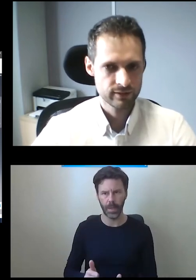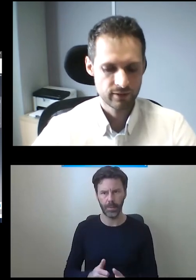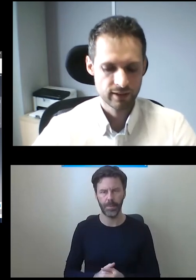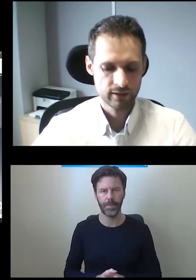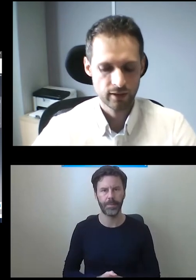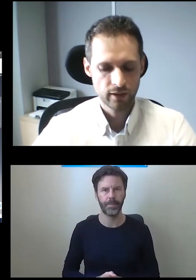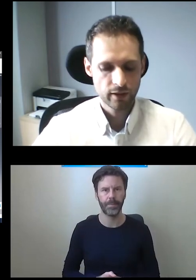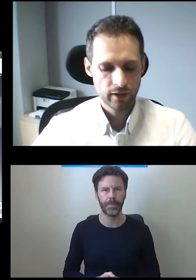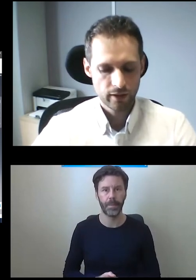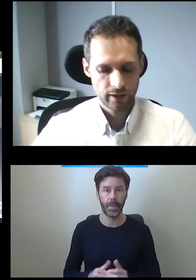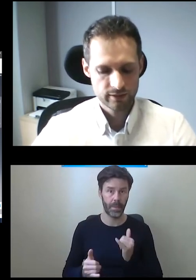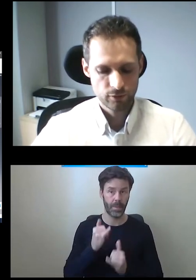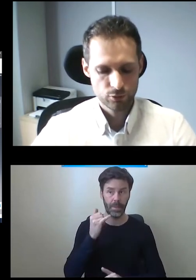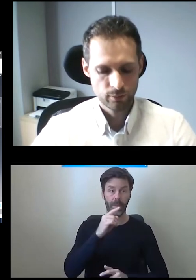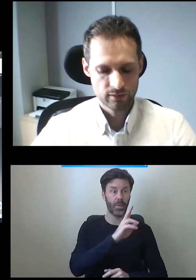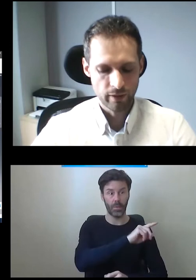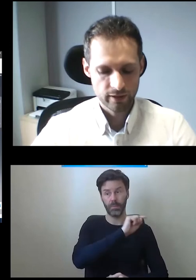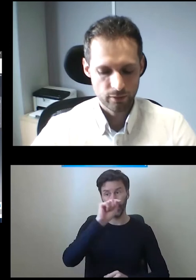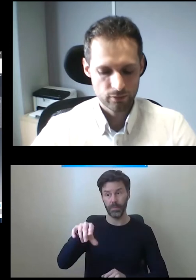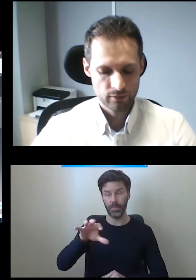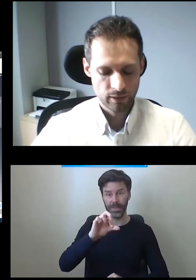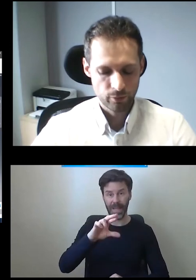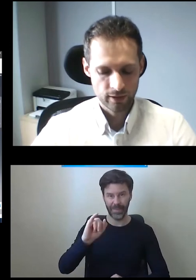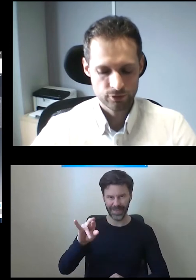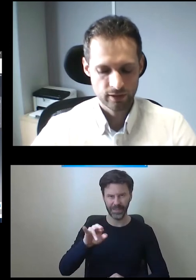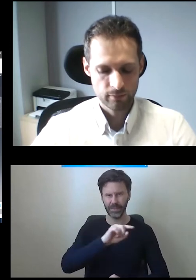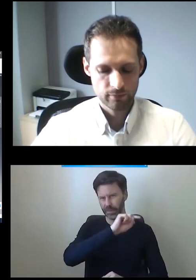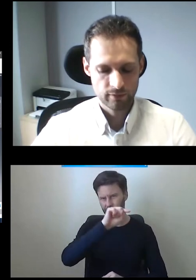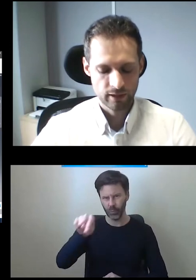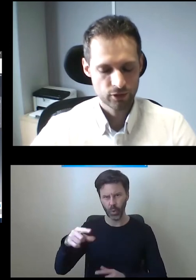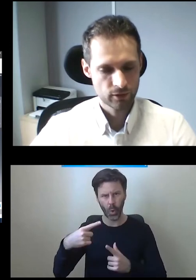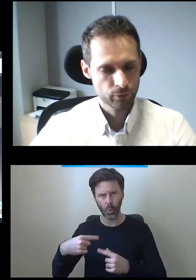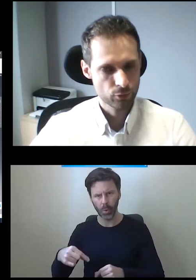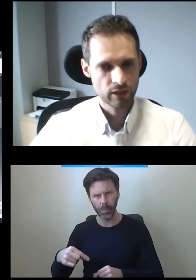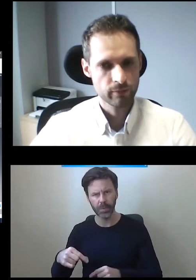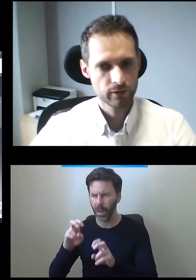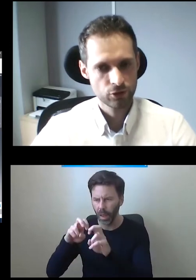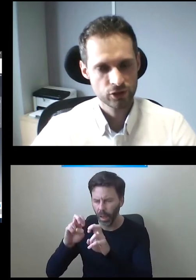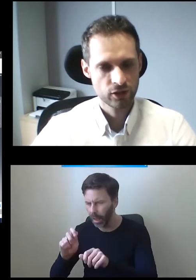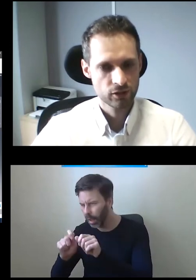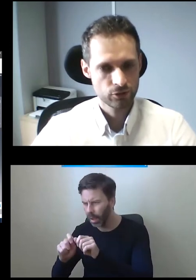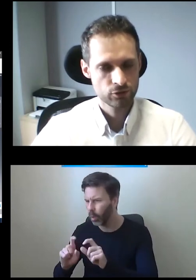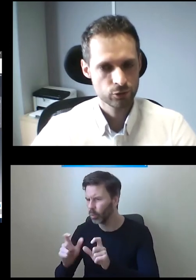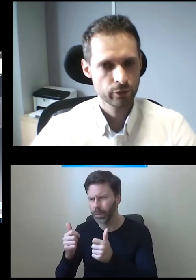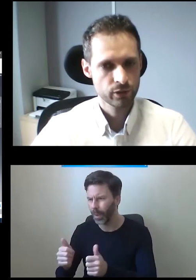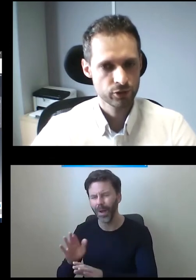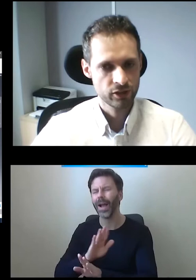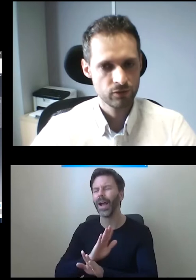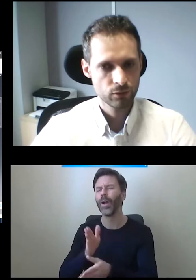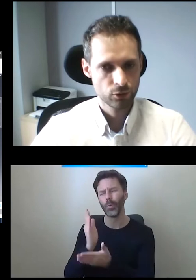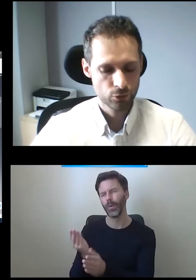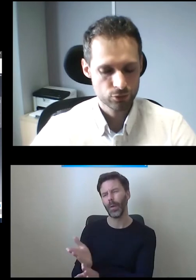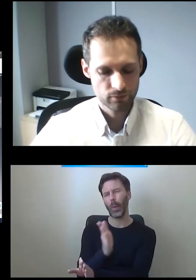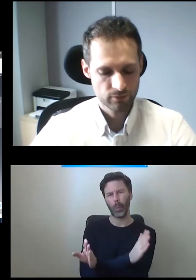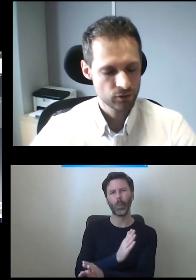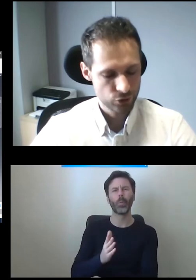serwisanta serwisu, żeby zbadał nie polega już na takim, że dopiero szukamy, co się dzieje, co złego się może dziać